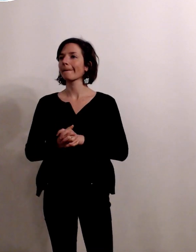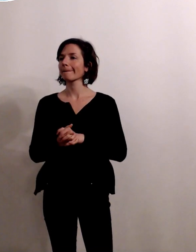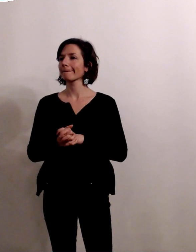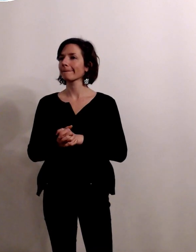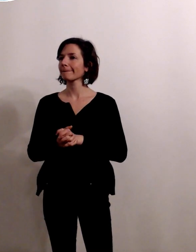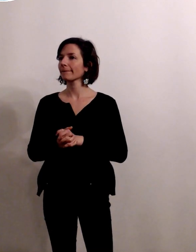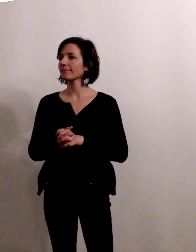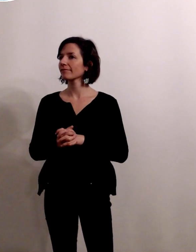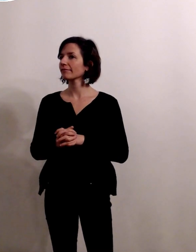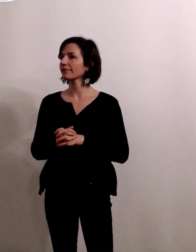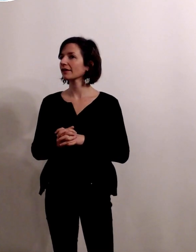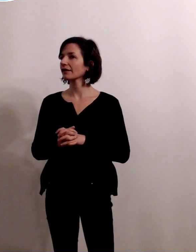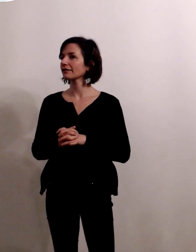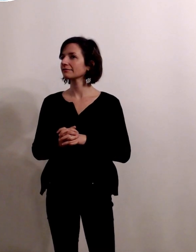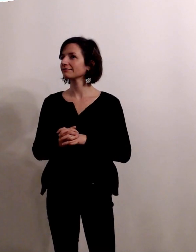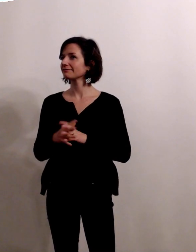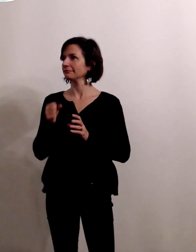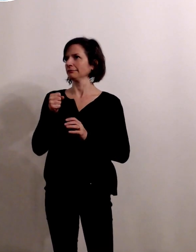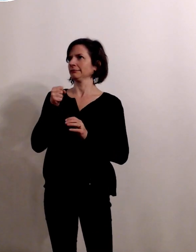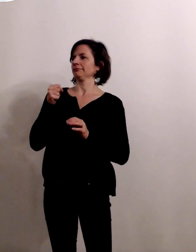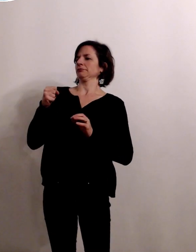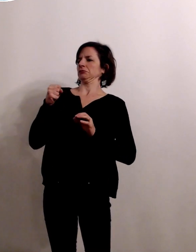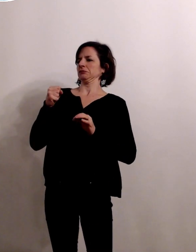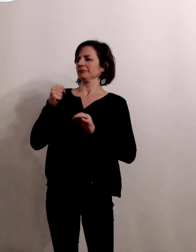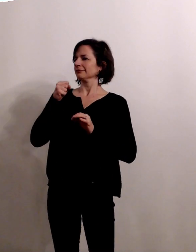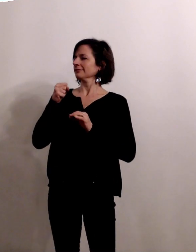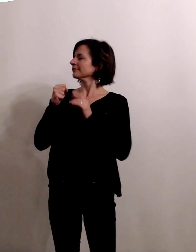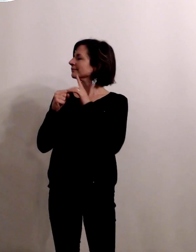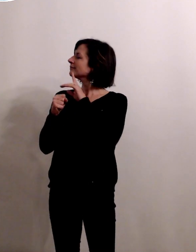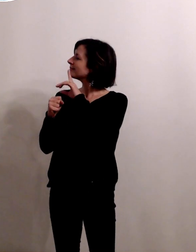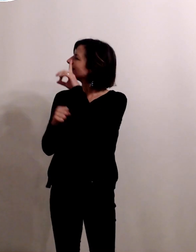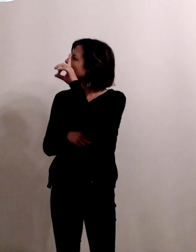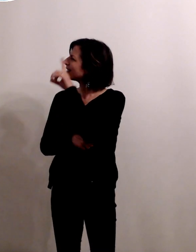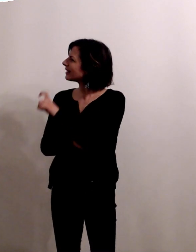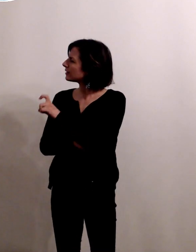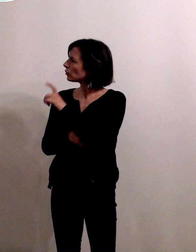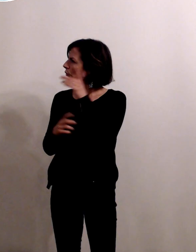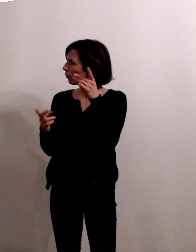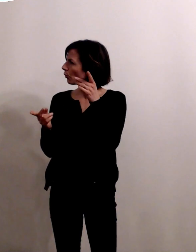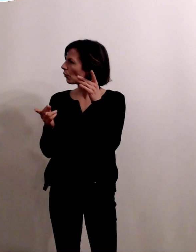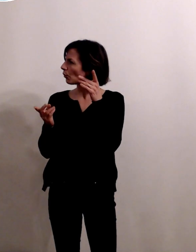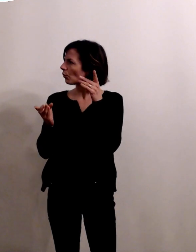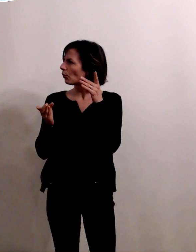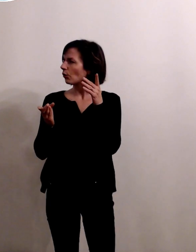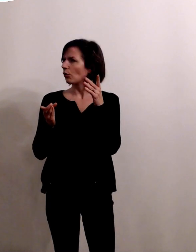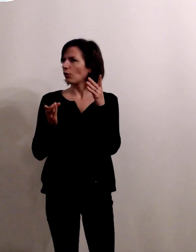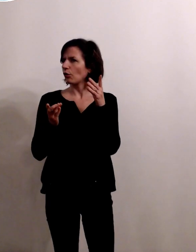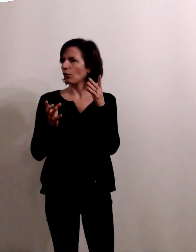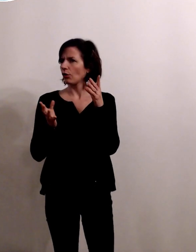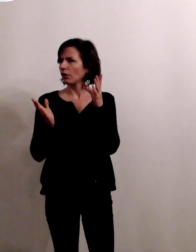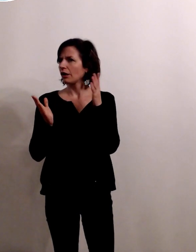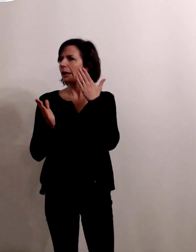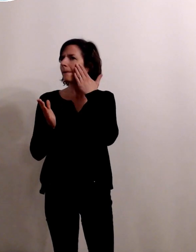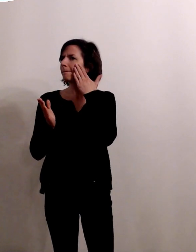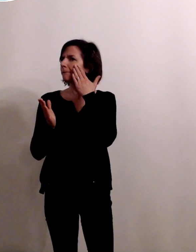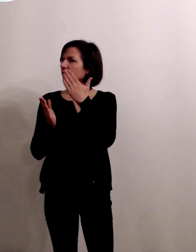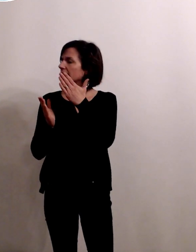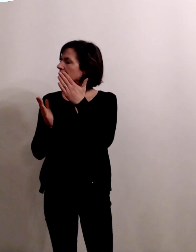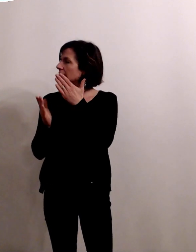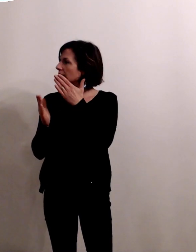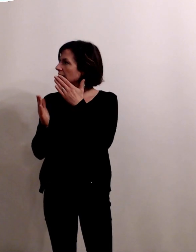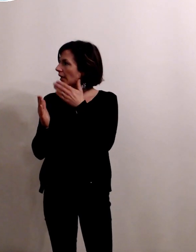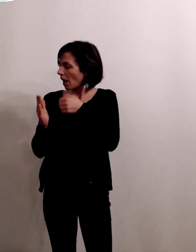j'avais une question sur les délais d'hospitalisation en cas d'accouchement par